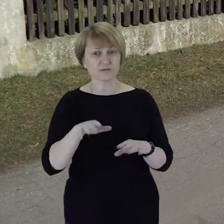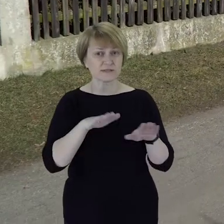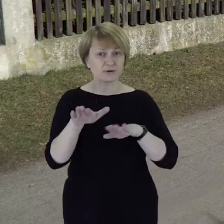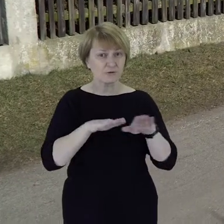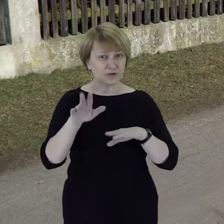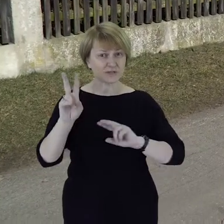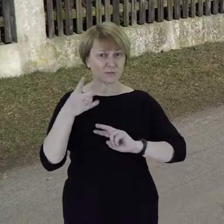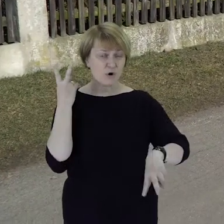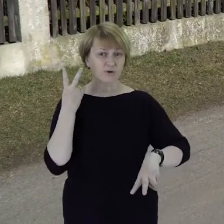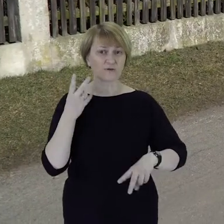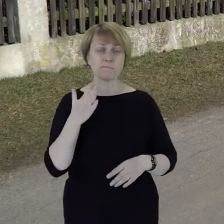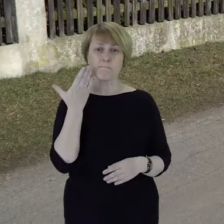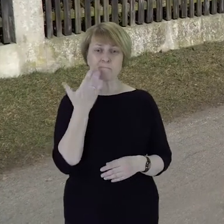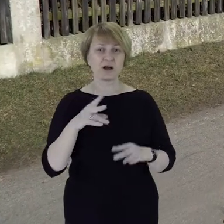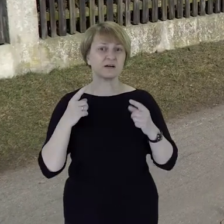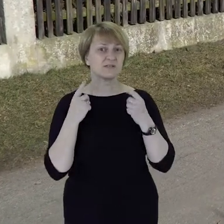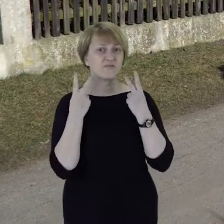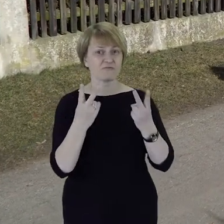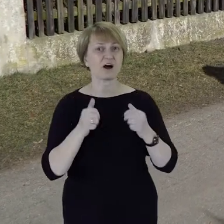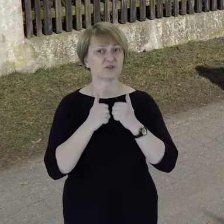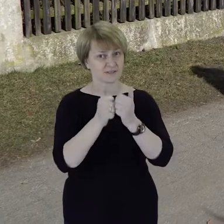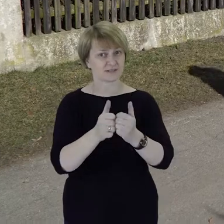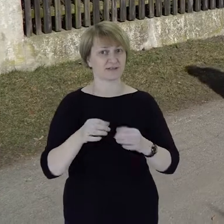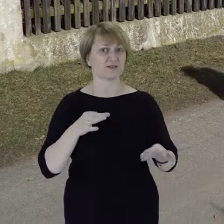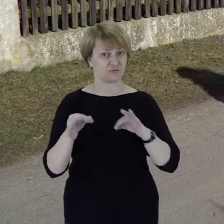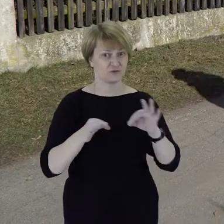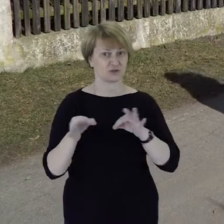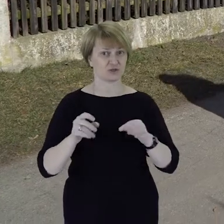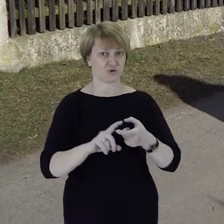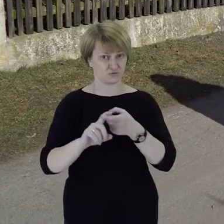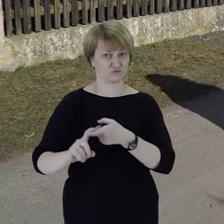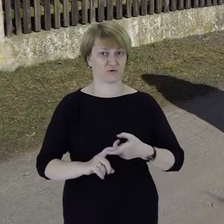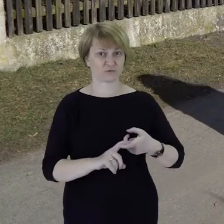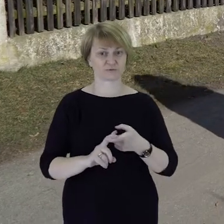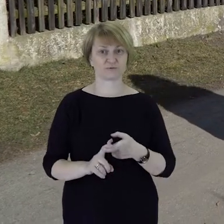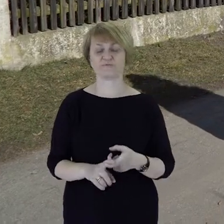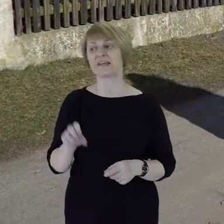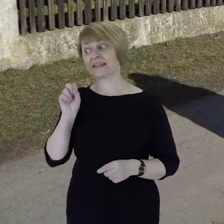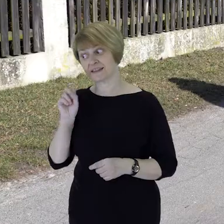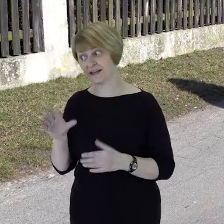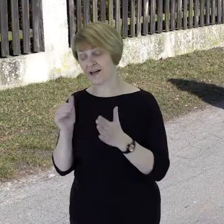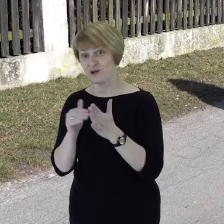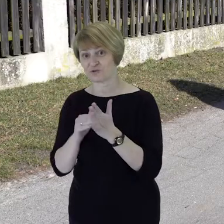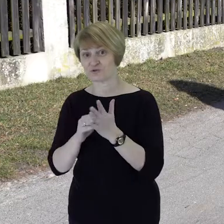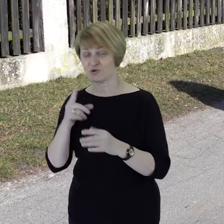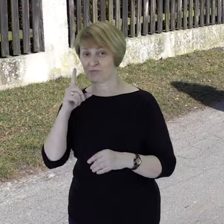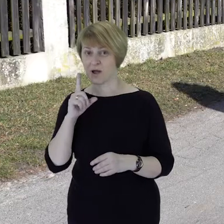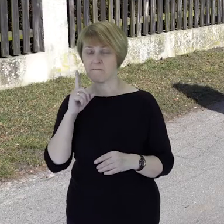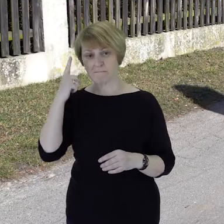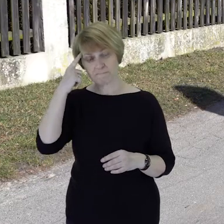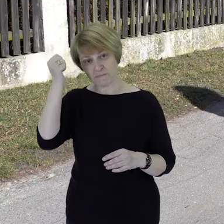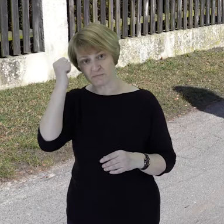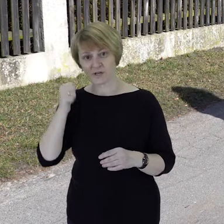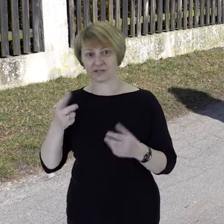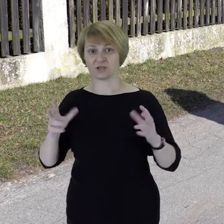odegrali znaczącą rolę w historii związku. Tak, trzeba pamiętać, że Powstania